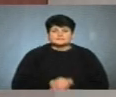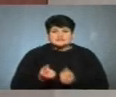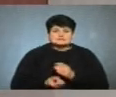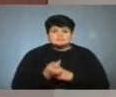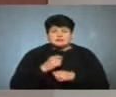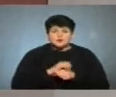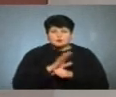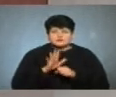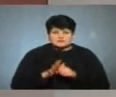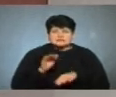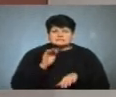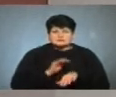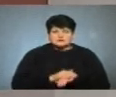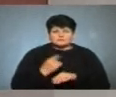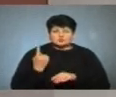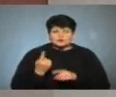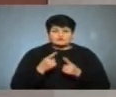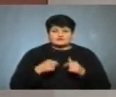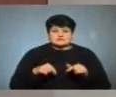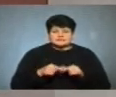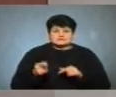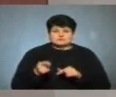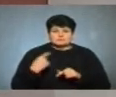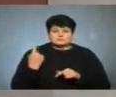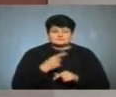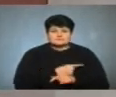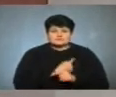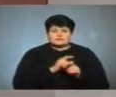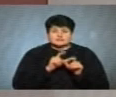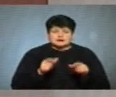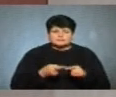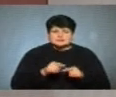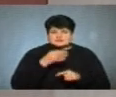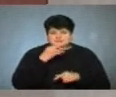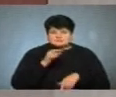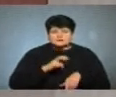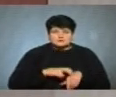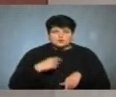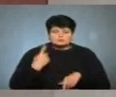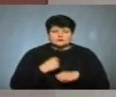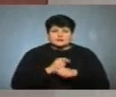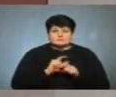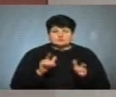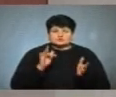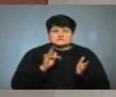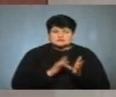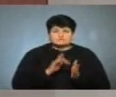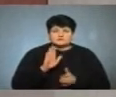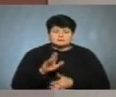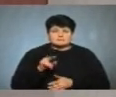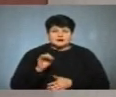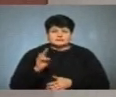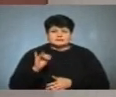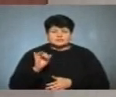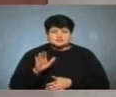Спалах коронавірусу. Зафіксувала в одному з відділень Тернопільської університетської лікарні. Про це повідомив епідеміолог обласного лабораторного центру Володимир Паничев.